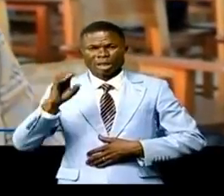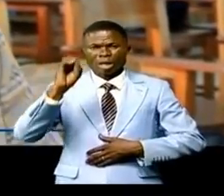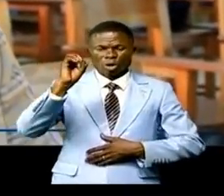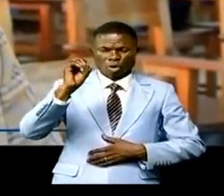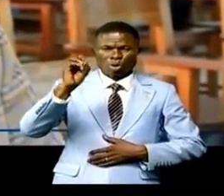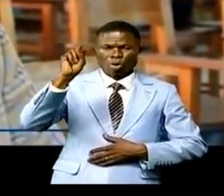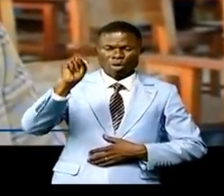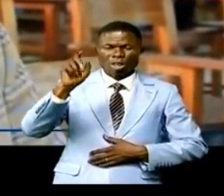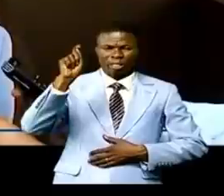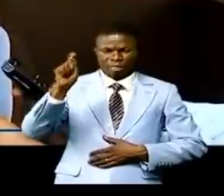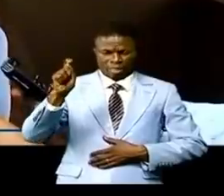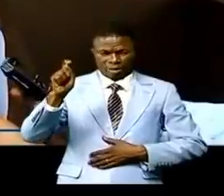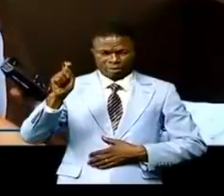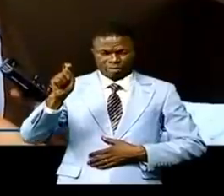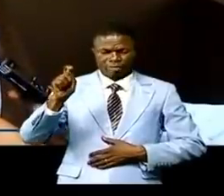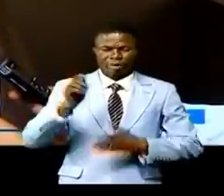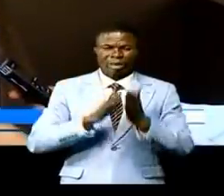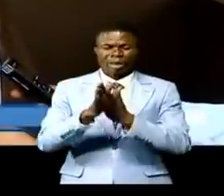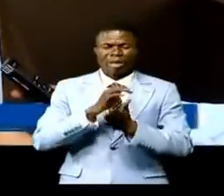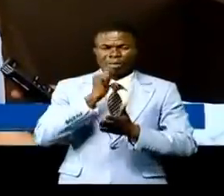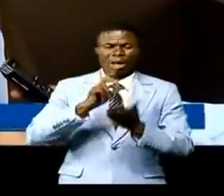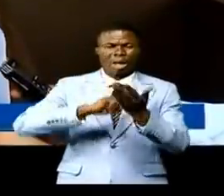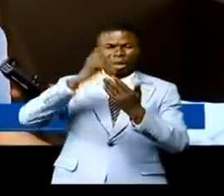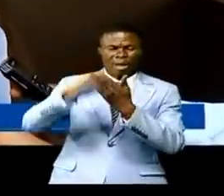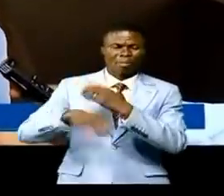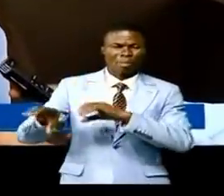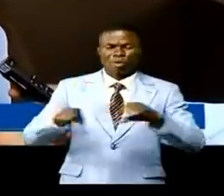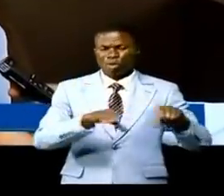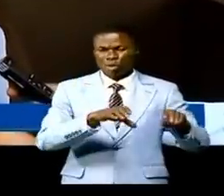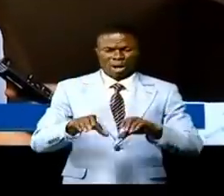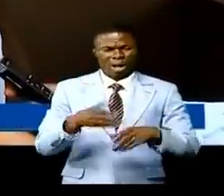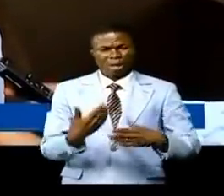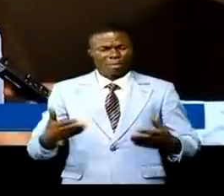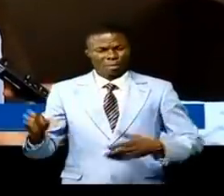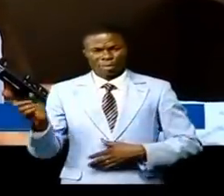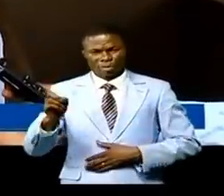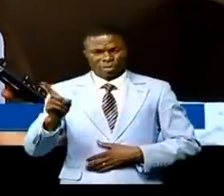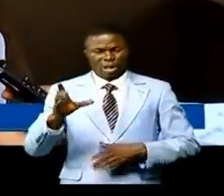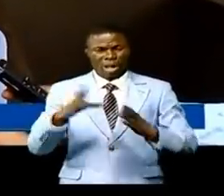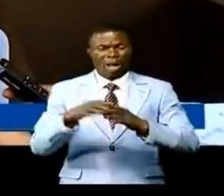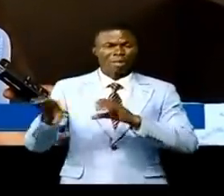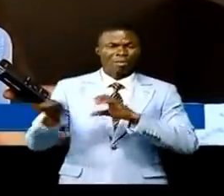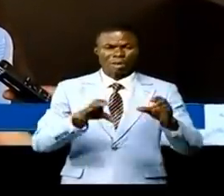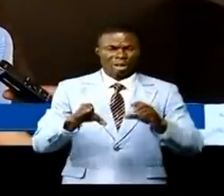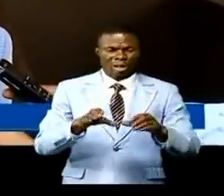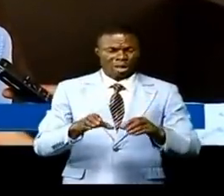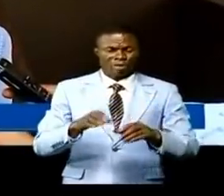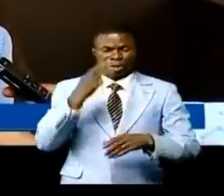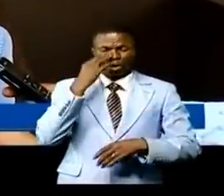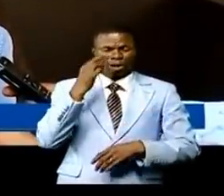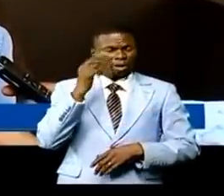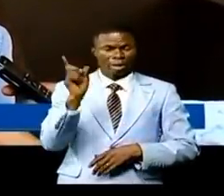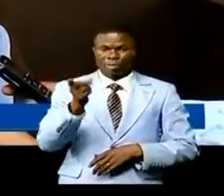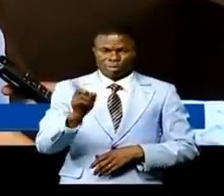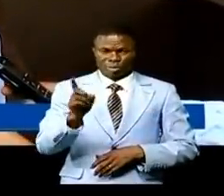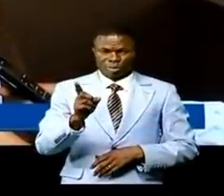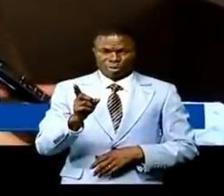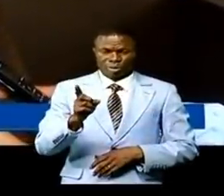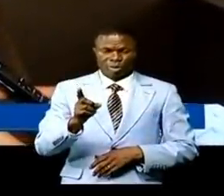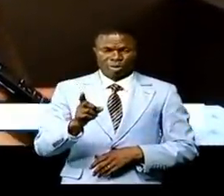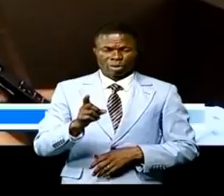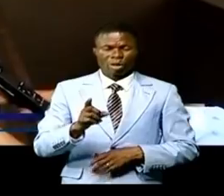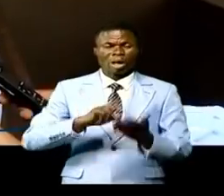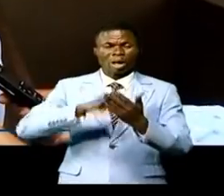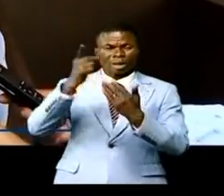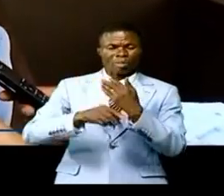Ça ne servait à rien de faire un programme d'action avec des activités éléphantesques où vous remplissez le